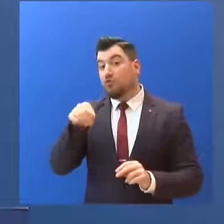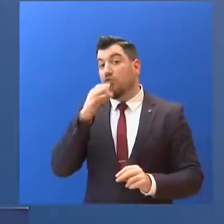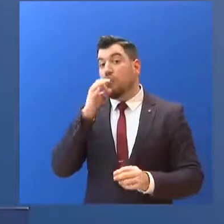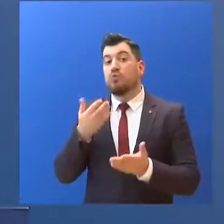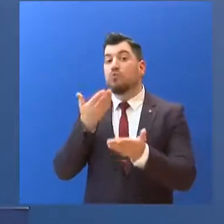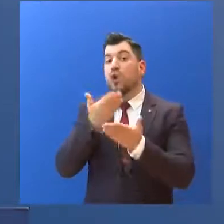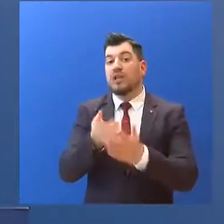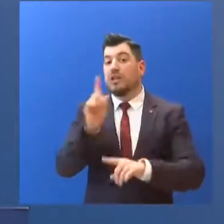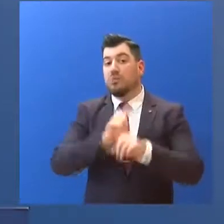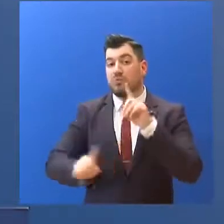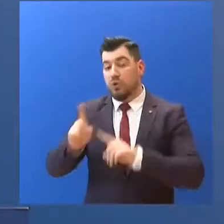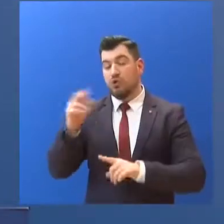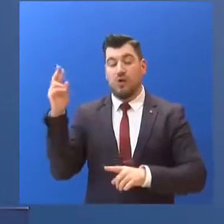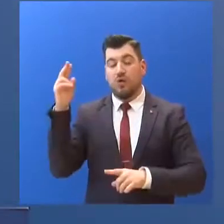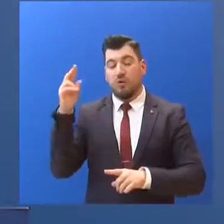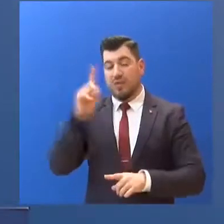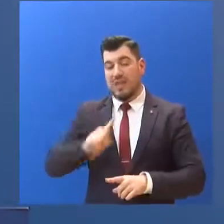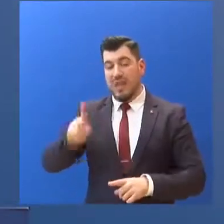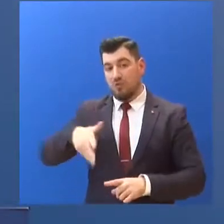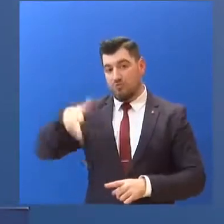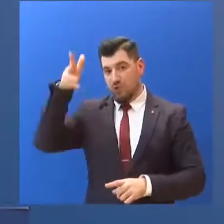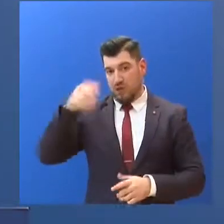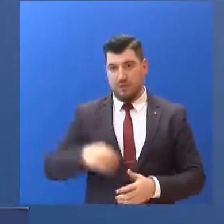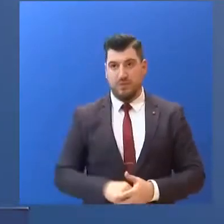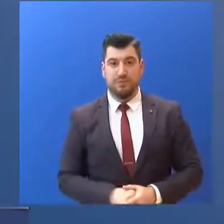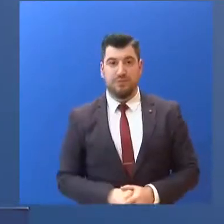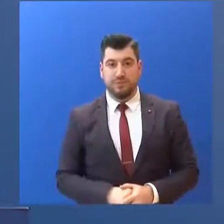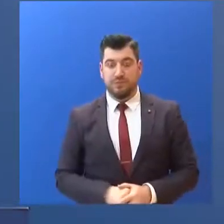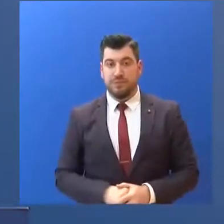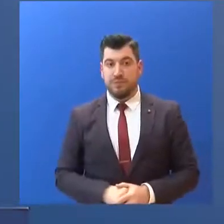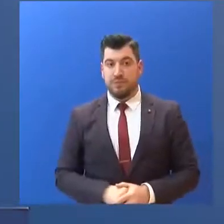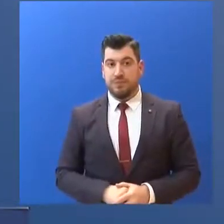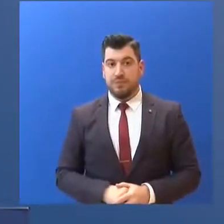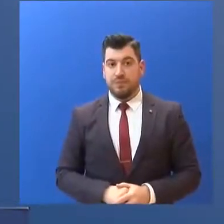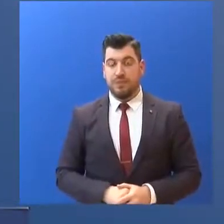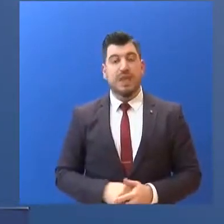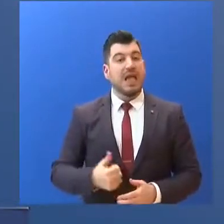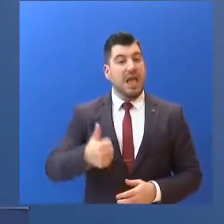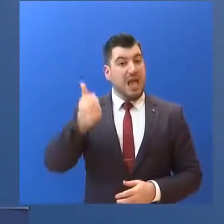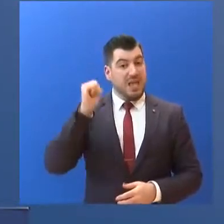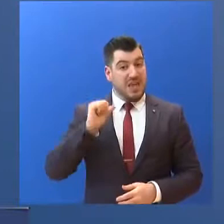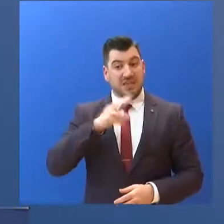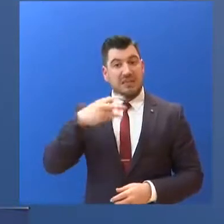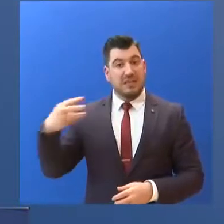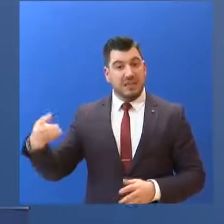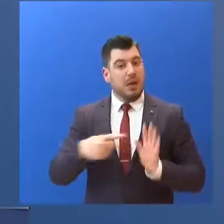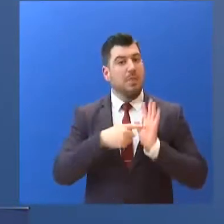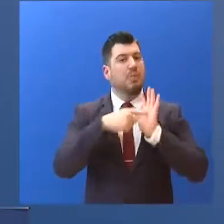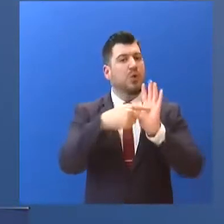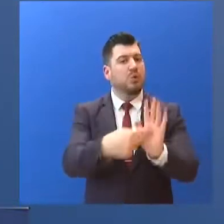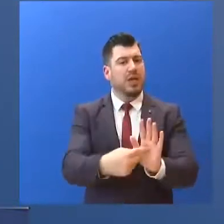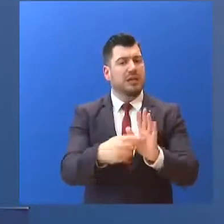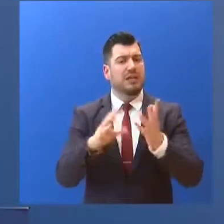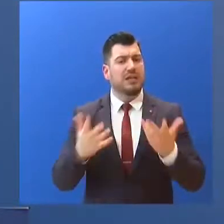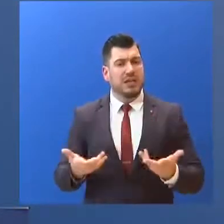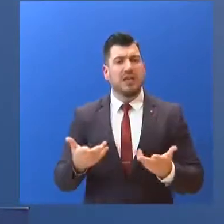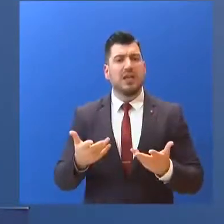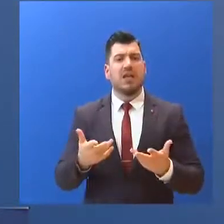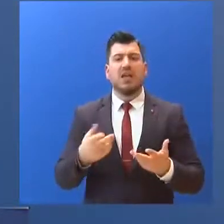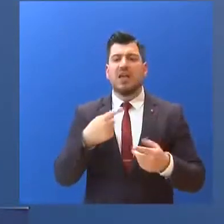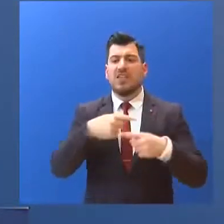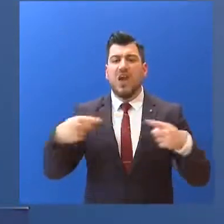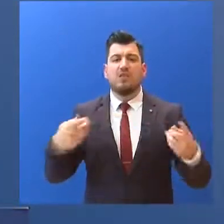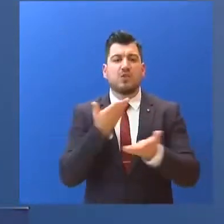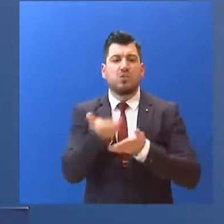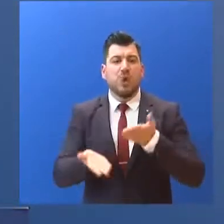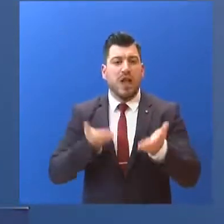Ο κύριος Εμίλιος Περδικάρης από το news.gr... χθες παρουσιάστηκε από τον ΣΥΡΙΖΑ... μια δέσμη προτάσεων για την αντιμετώπιση της κρίσης.